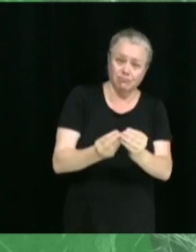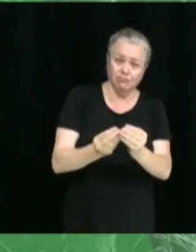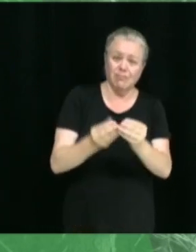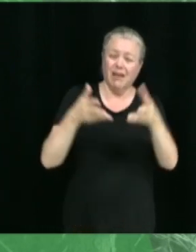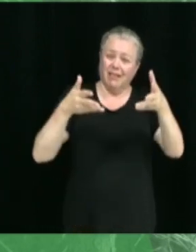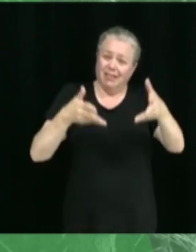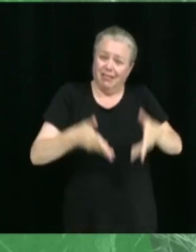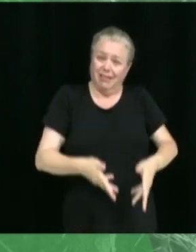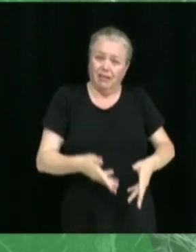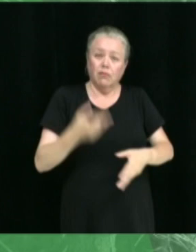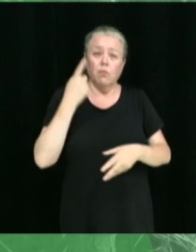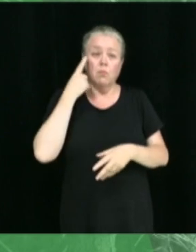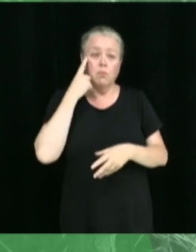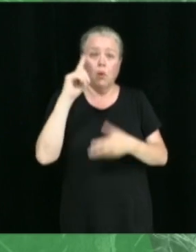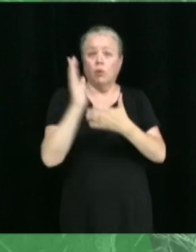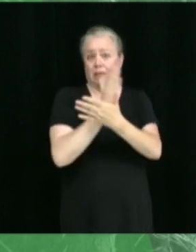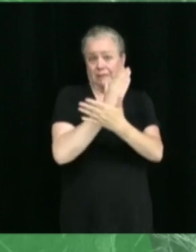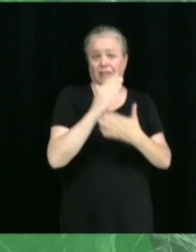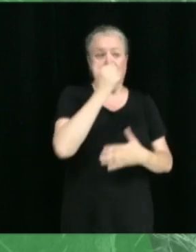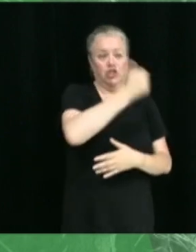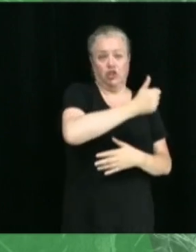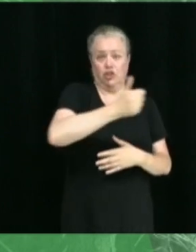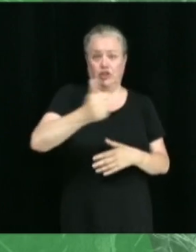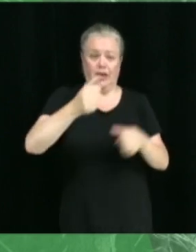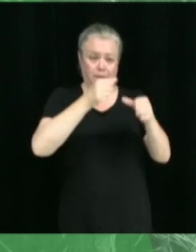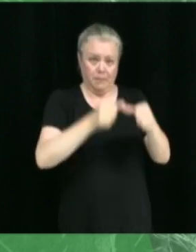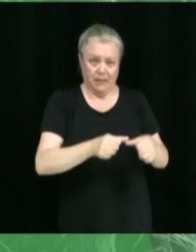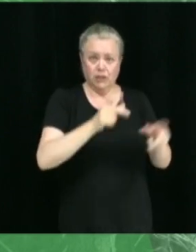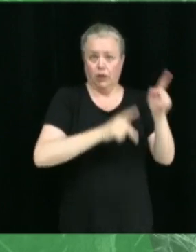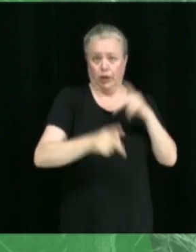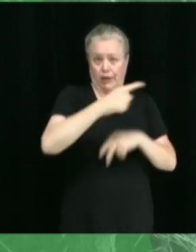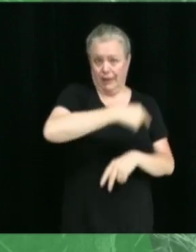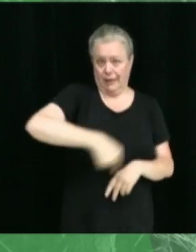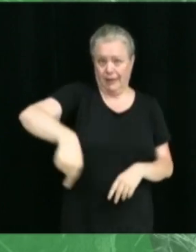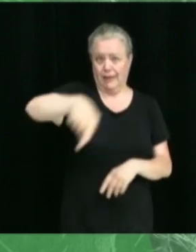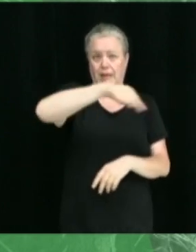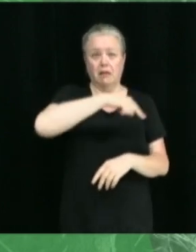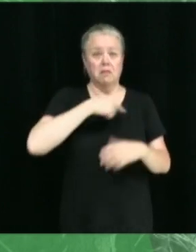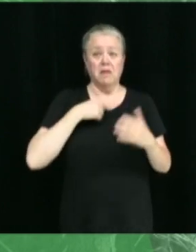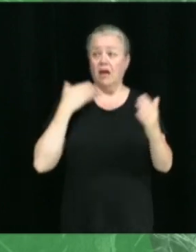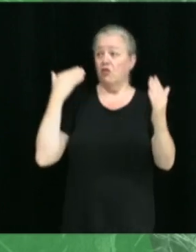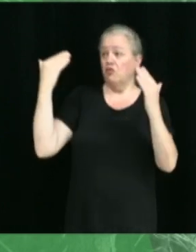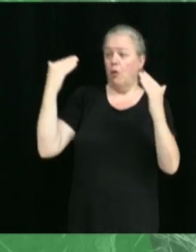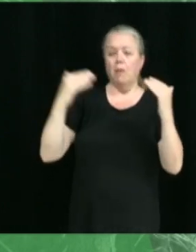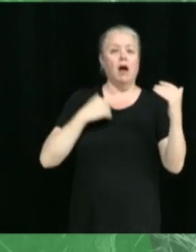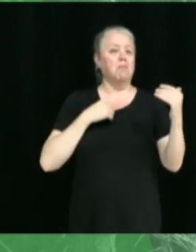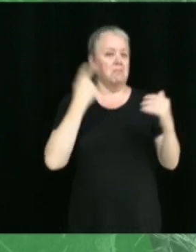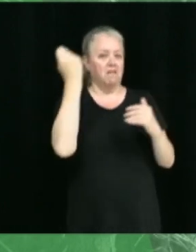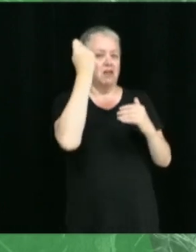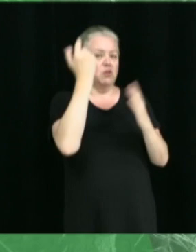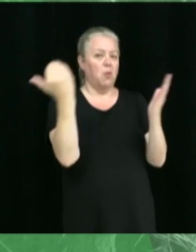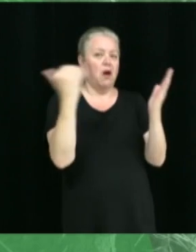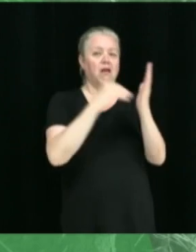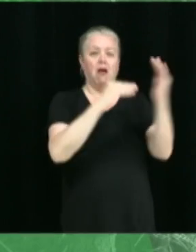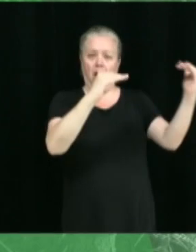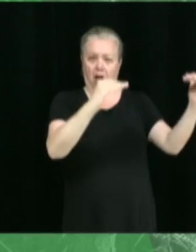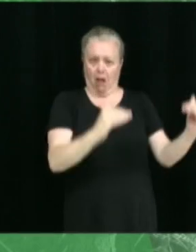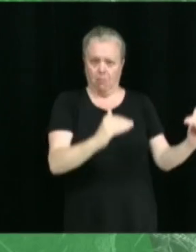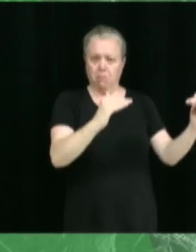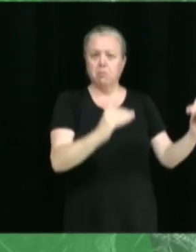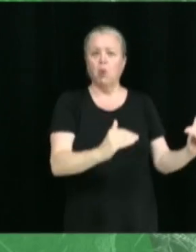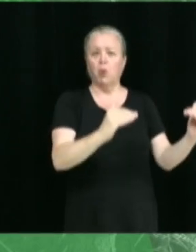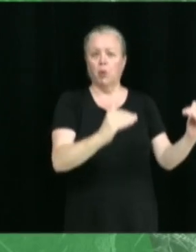habitant, vous pouvez voir que Victoriaville se situe encore en dessous des comparables. Donc, au niveau de l'endettement, c'est